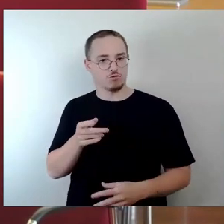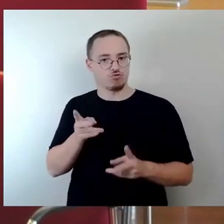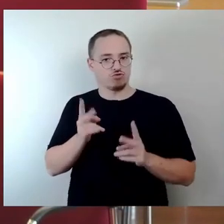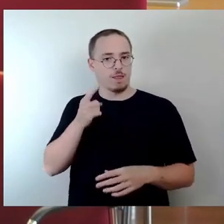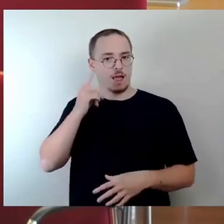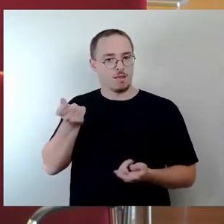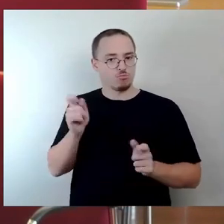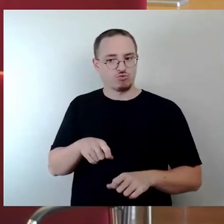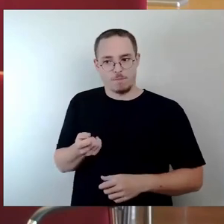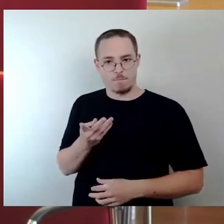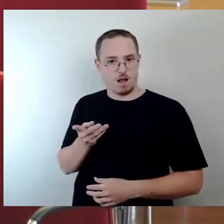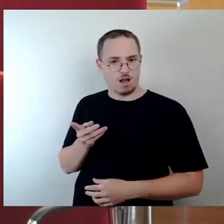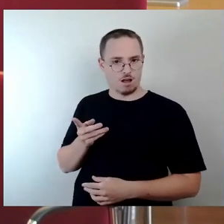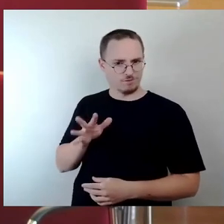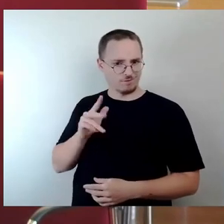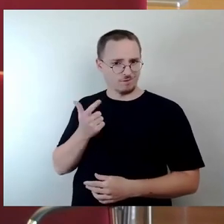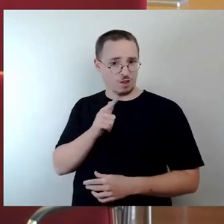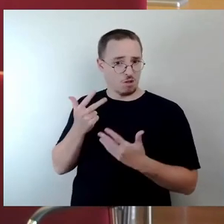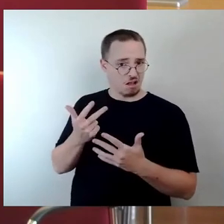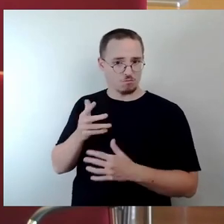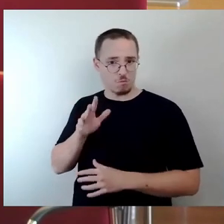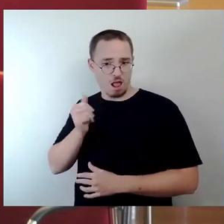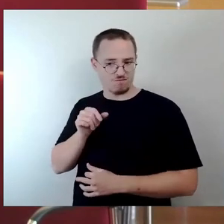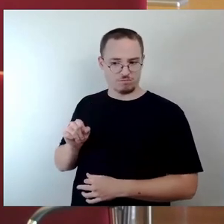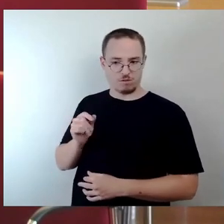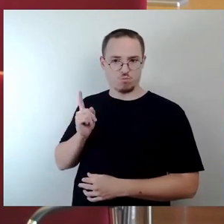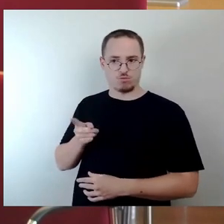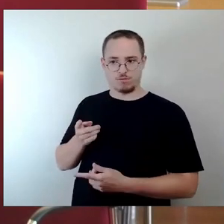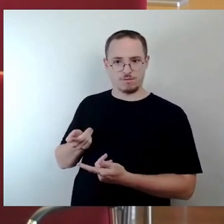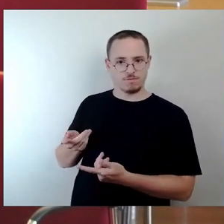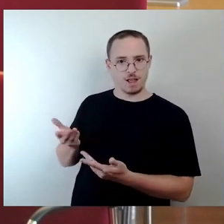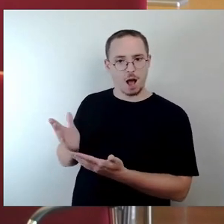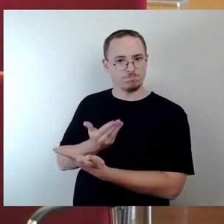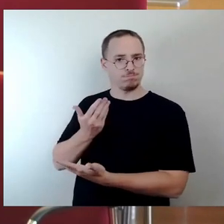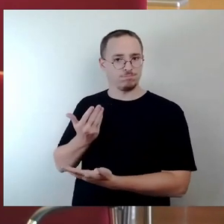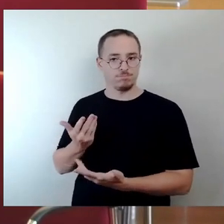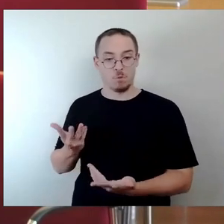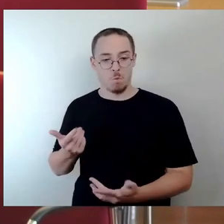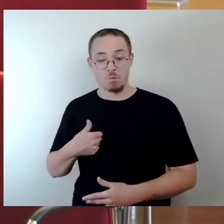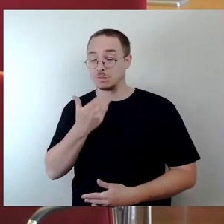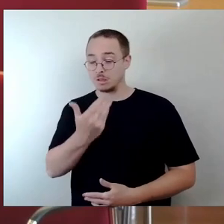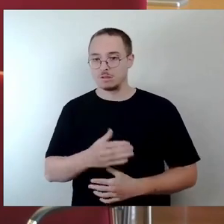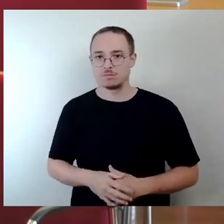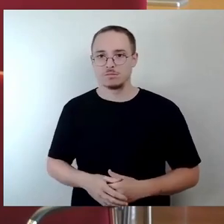nach den vorgebrachten Änderungswünschen. Sie haben jetzt keine genannt, die beachtet werden.